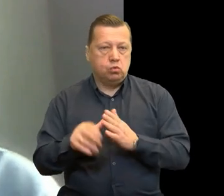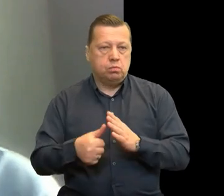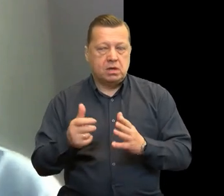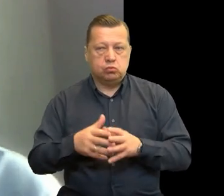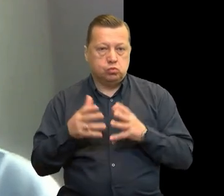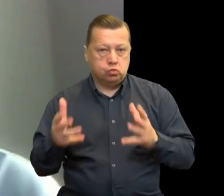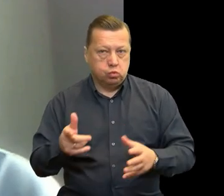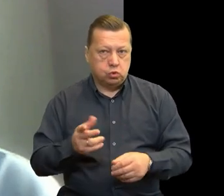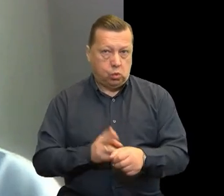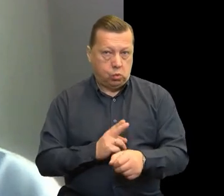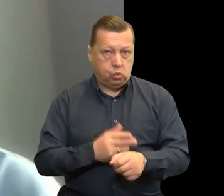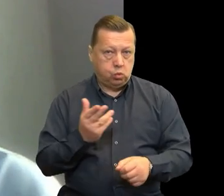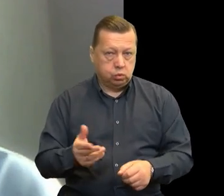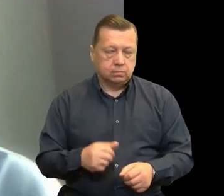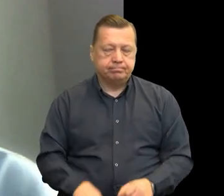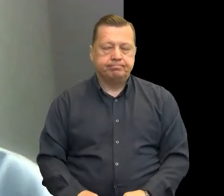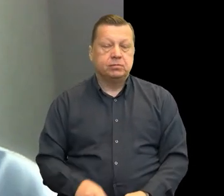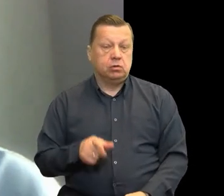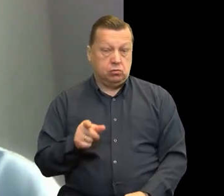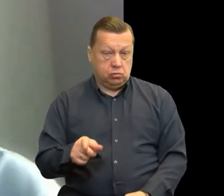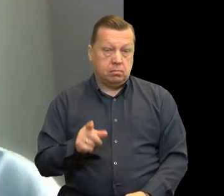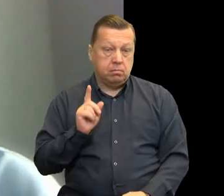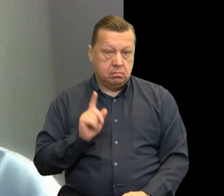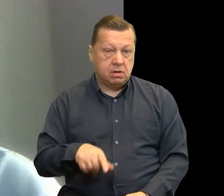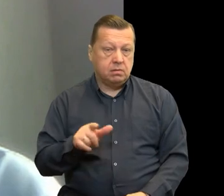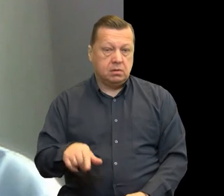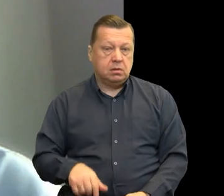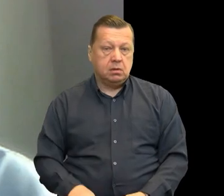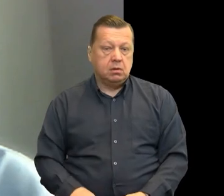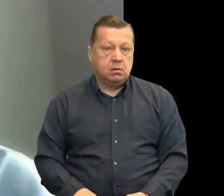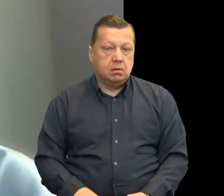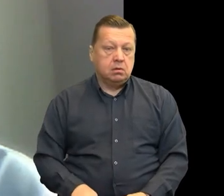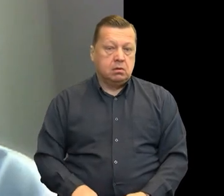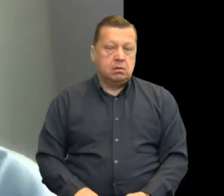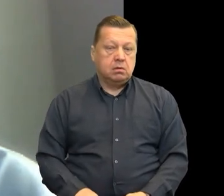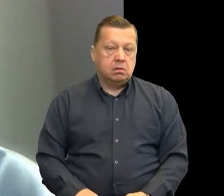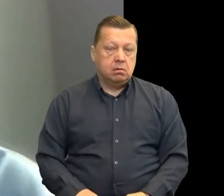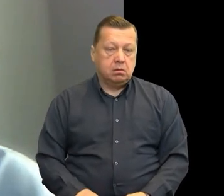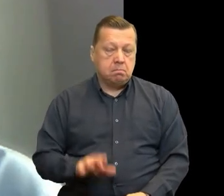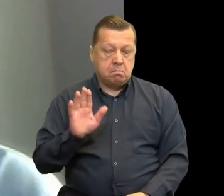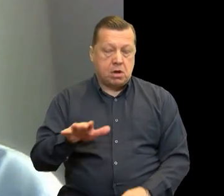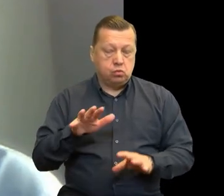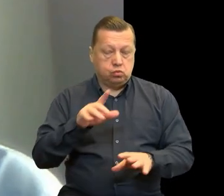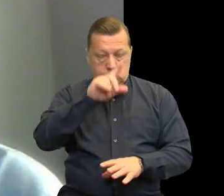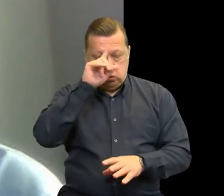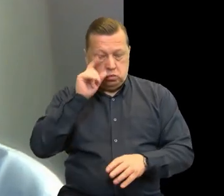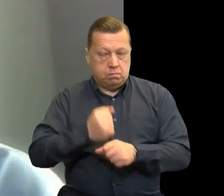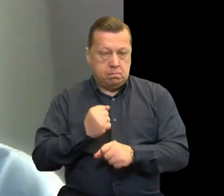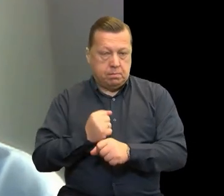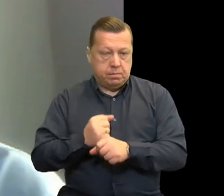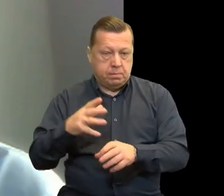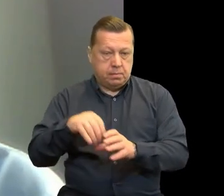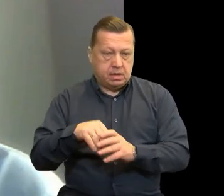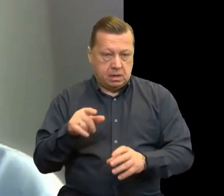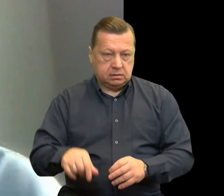które faktycznie dysponują zasobami ludzkimi, które są w